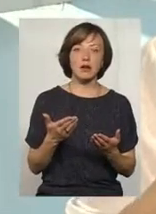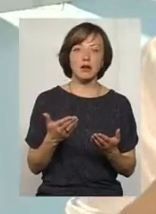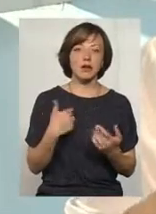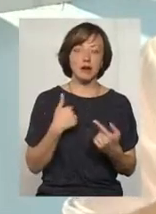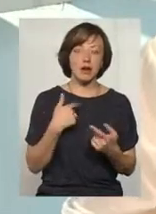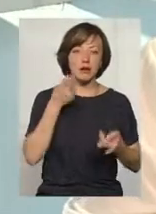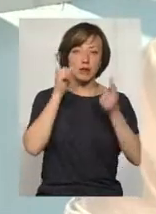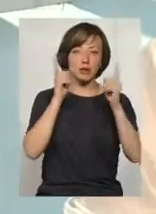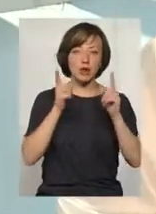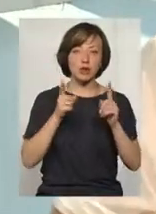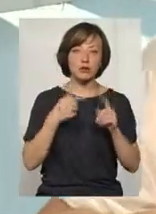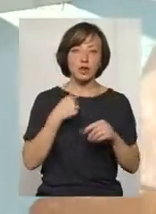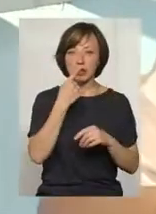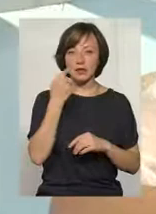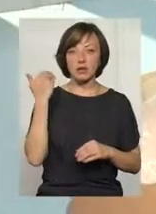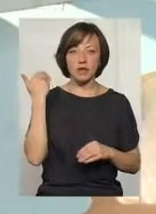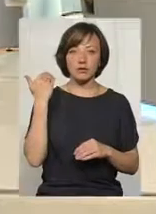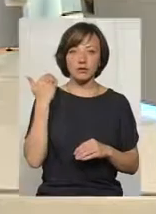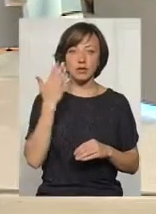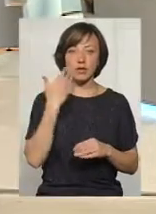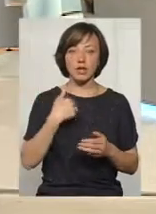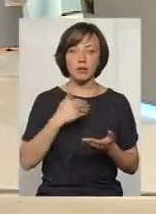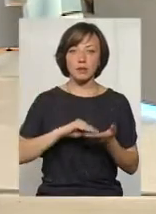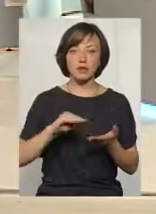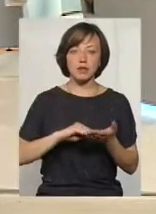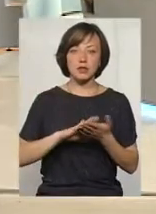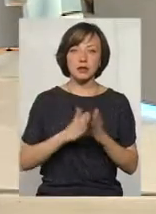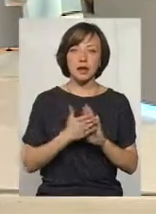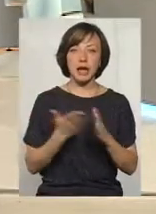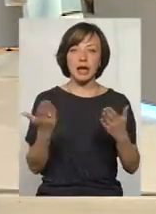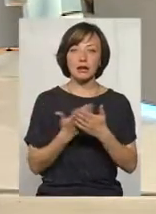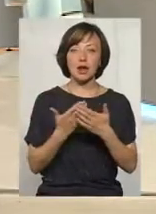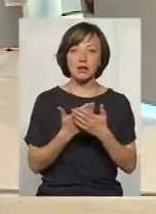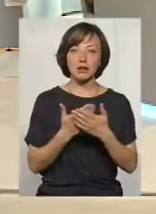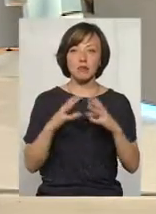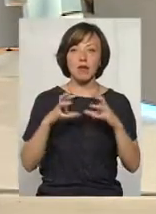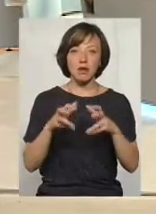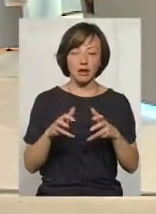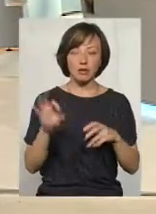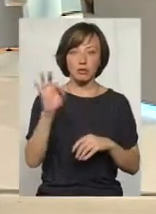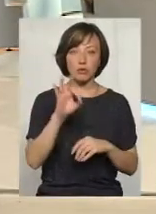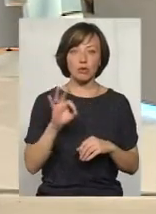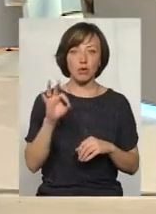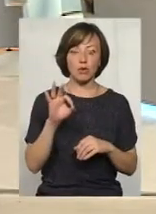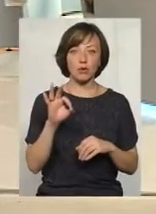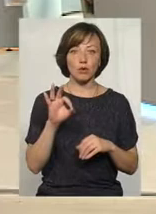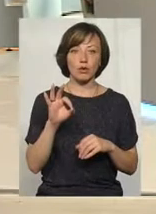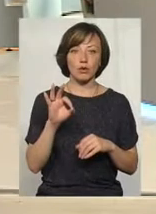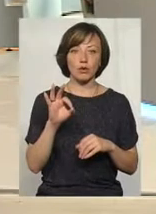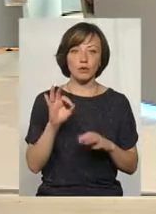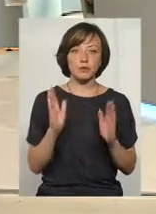я недавно пишуча про ситуацію в кінотеатрі «Планета», про буквально